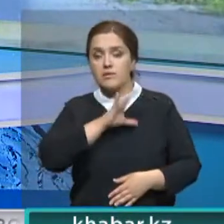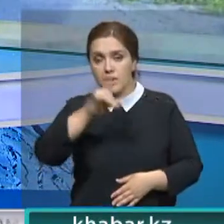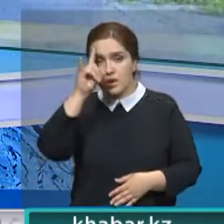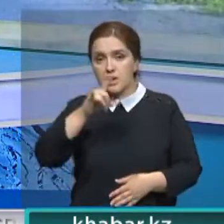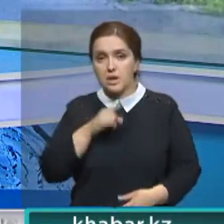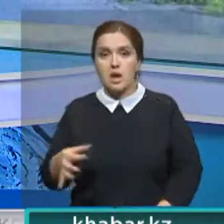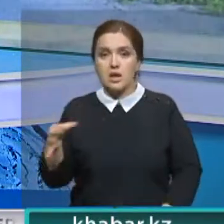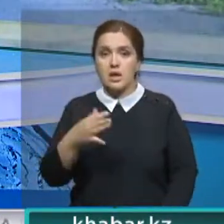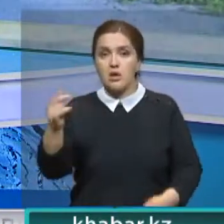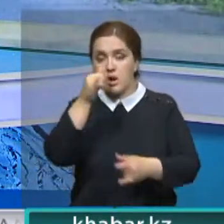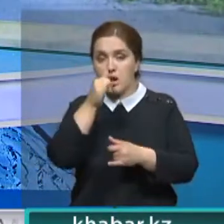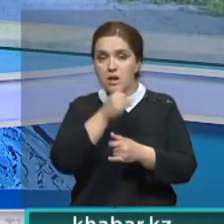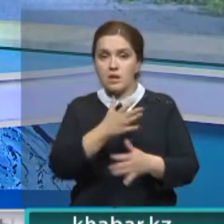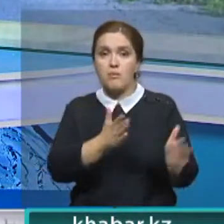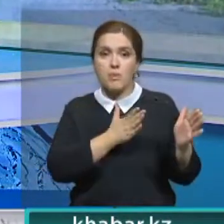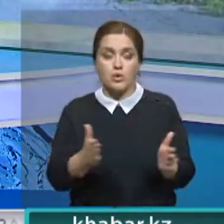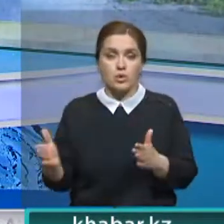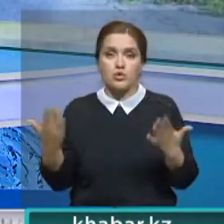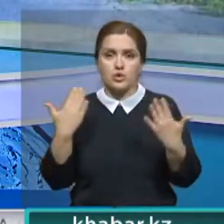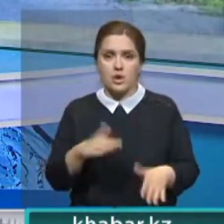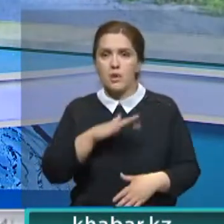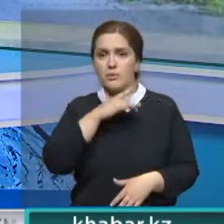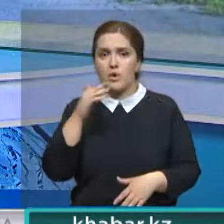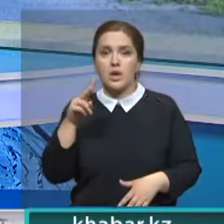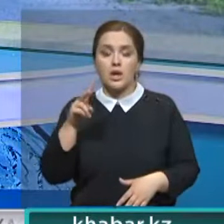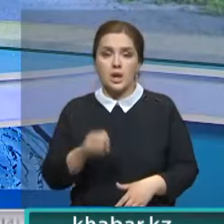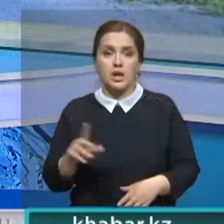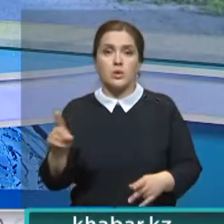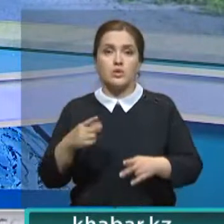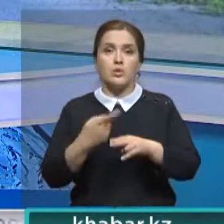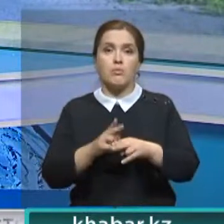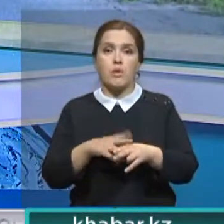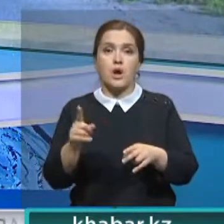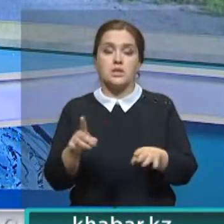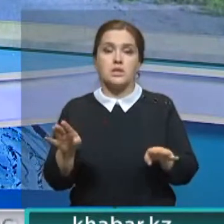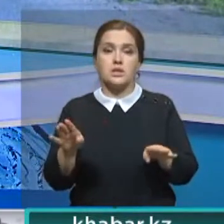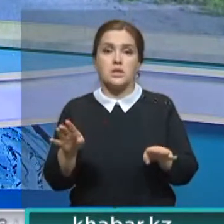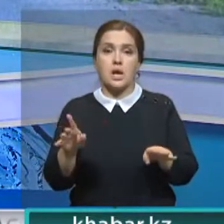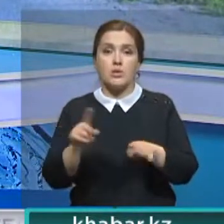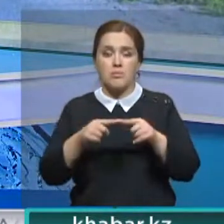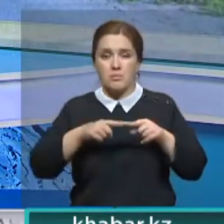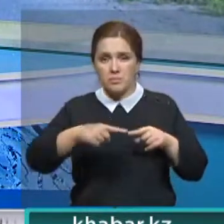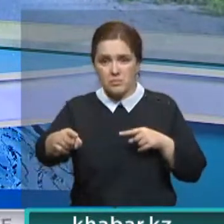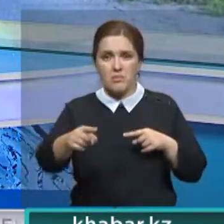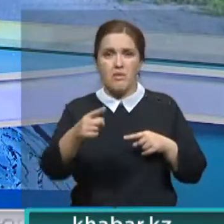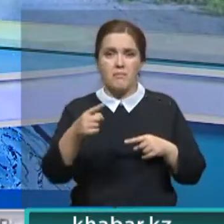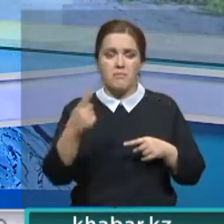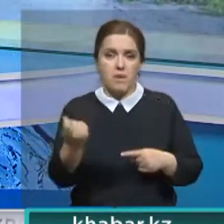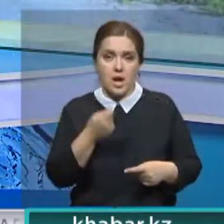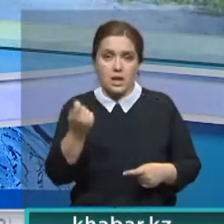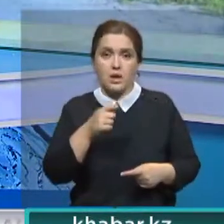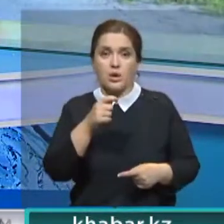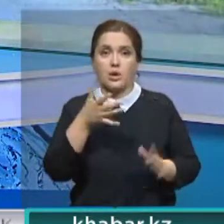границы Североказахстанской области. Ее не могут привести в порядок уже много лет. Чтобы преодолеть сравнительно небольшое